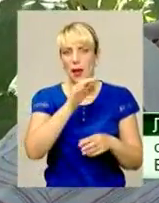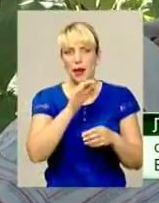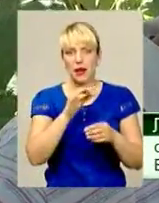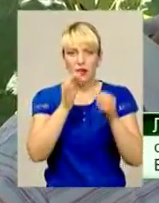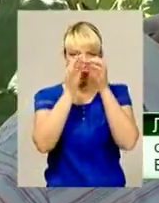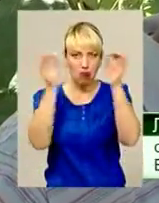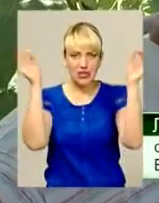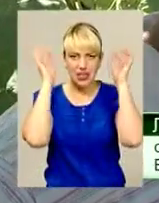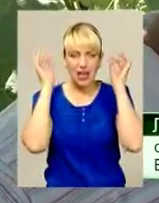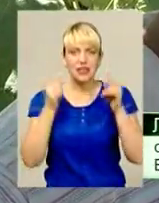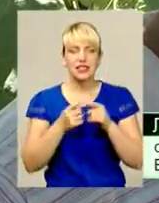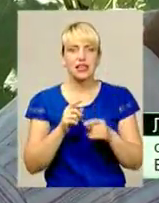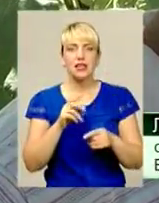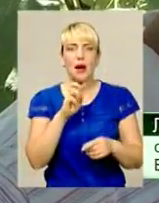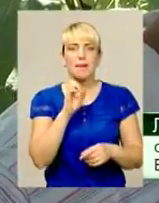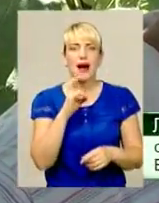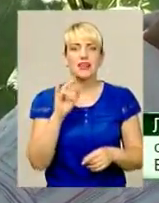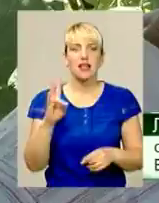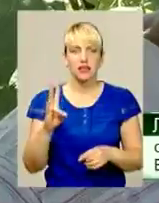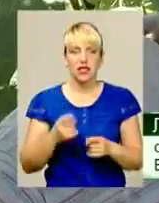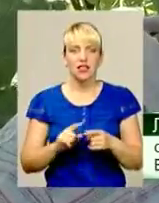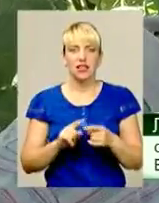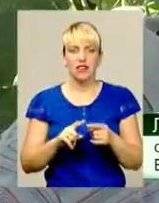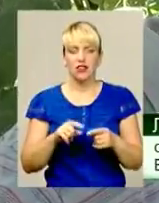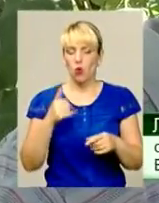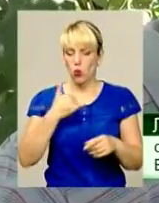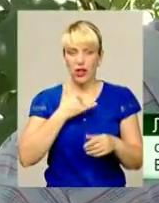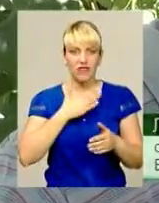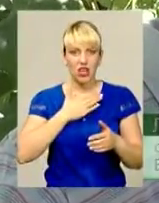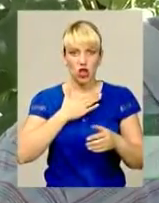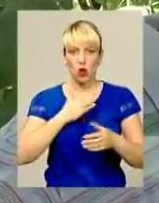банан. Він в наших умовах морозу не боїться.